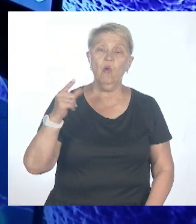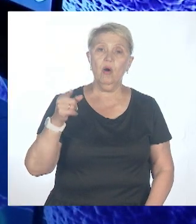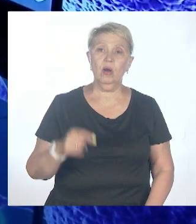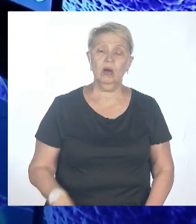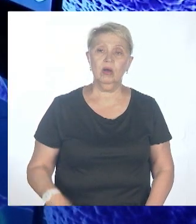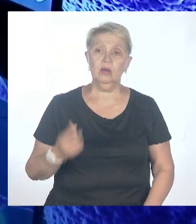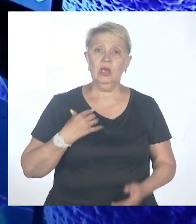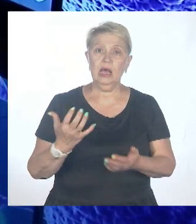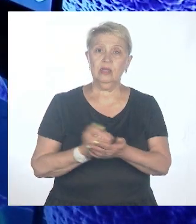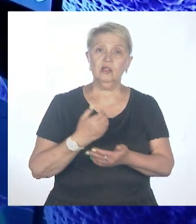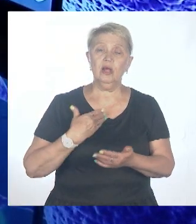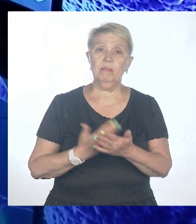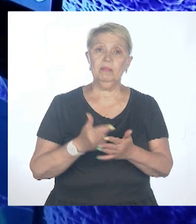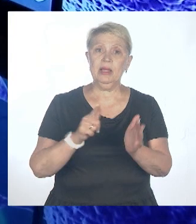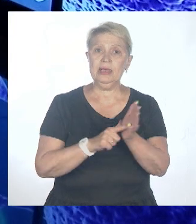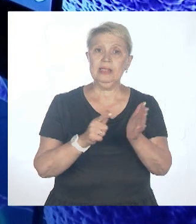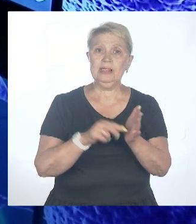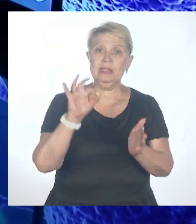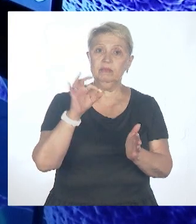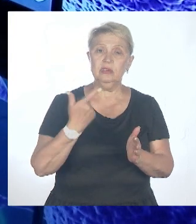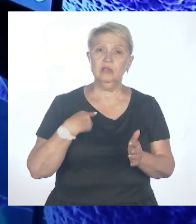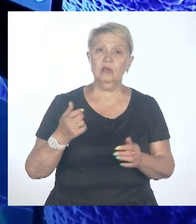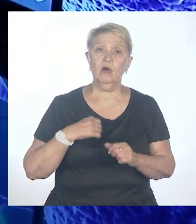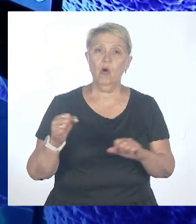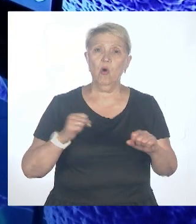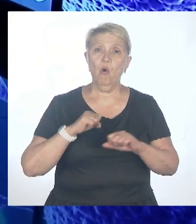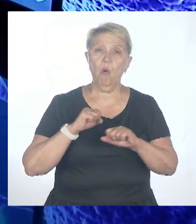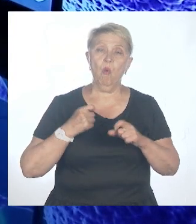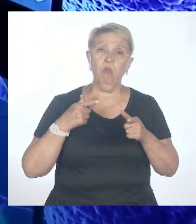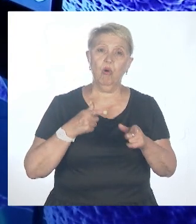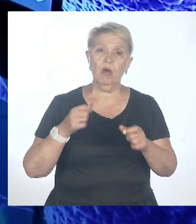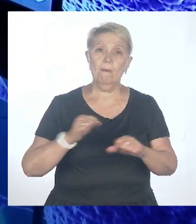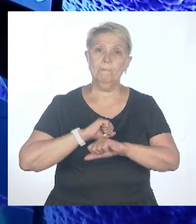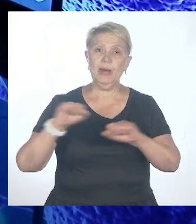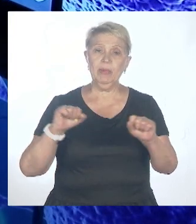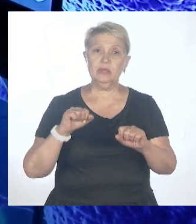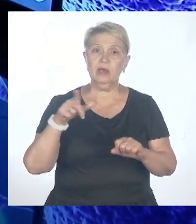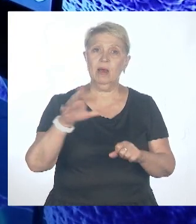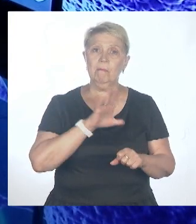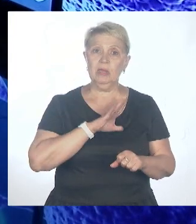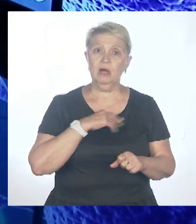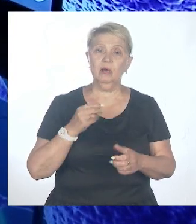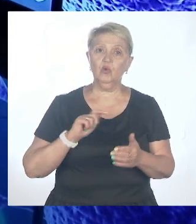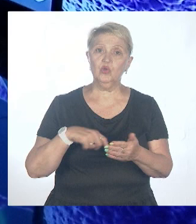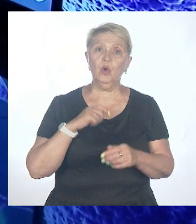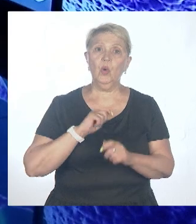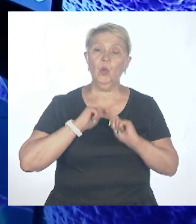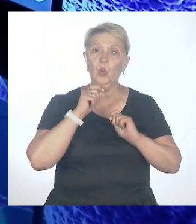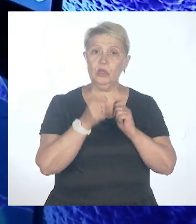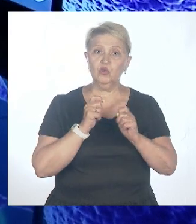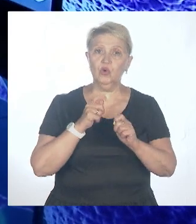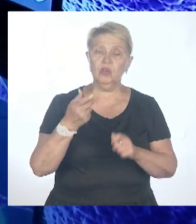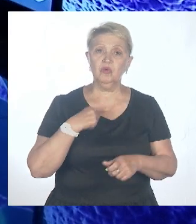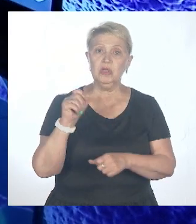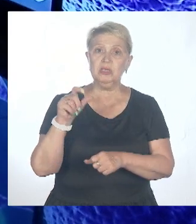Она нашла около 70 неразорвавшихся боеприпасов, мин и всего остального, и за это была удостойна золотой медали одной из немногих животных.